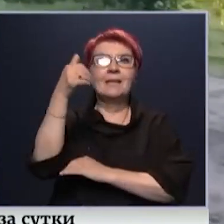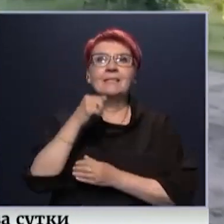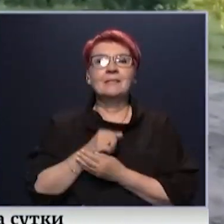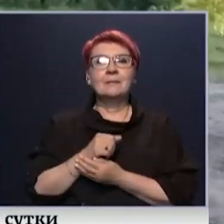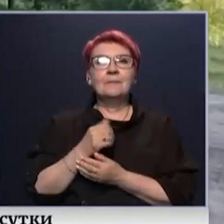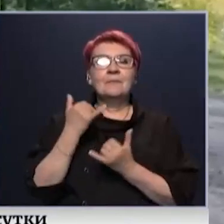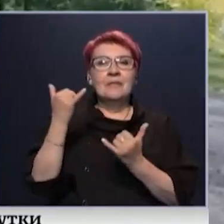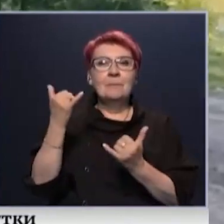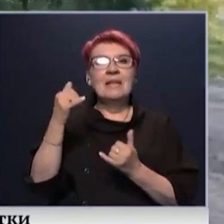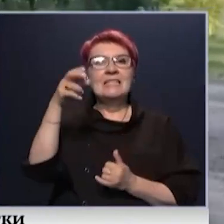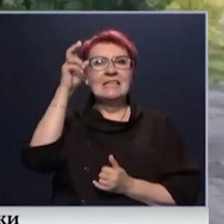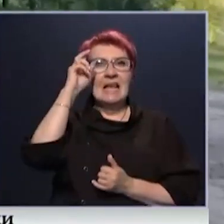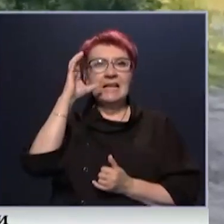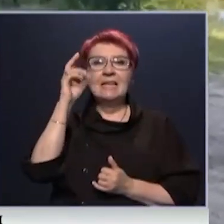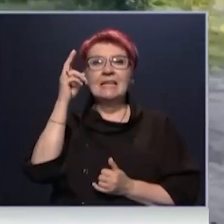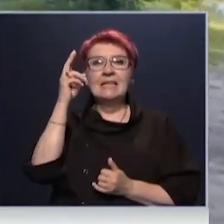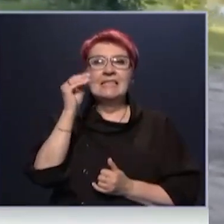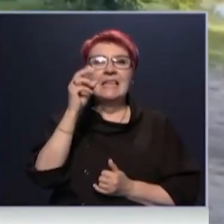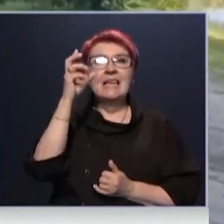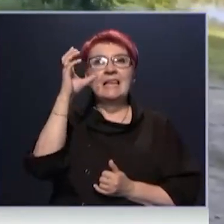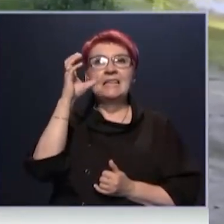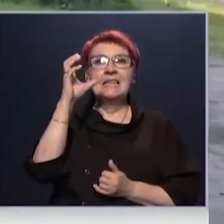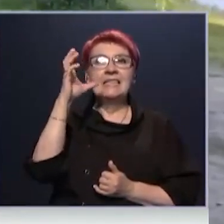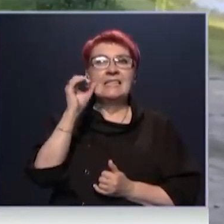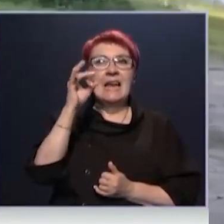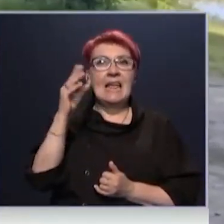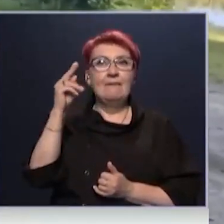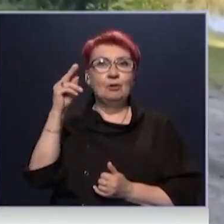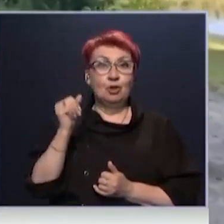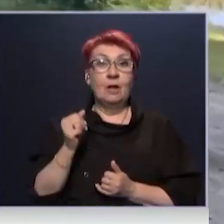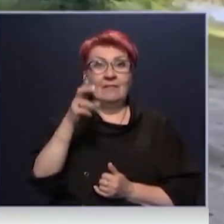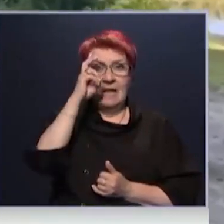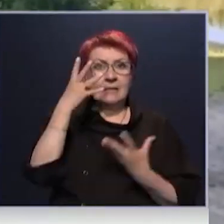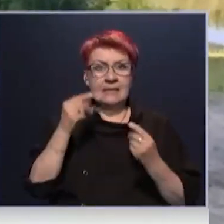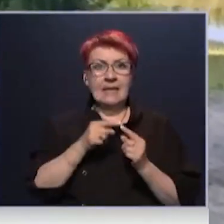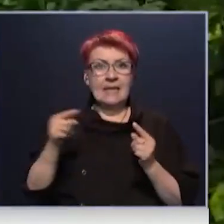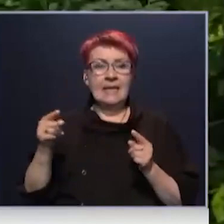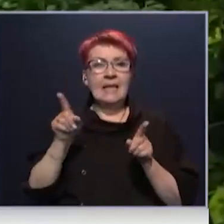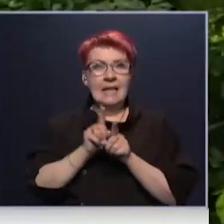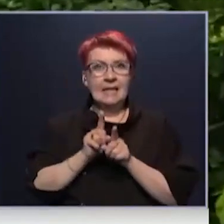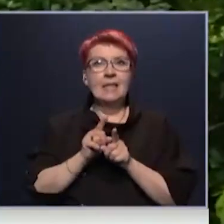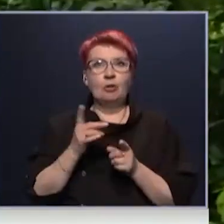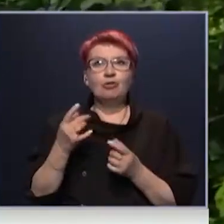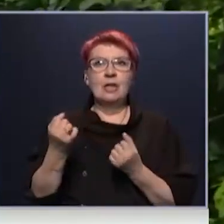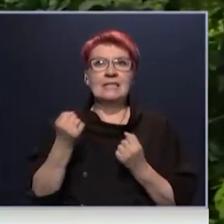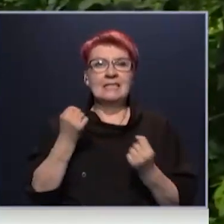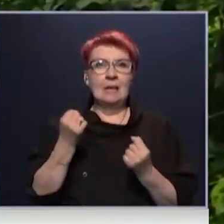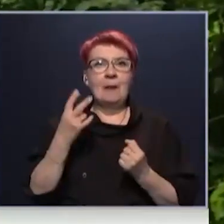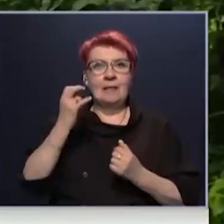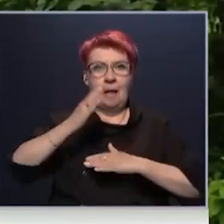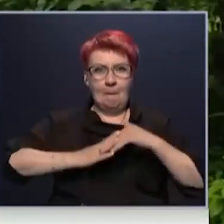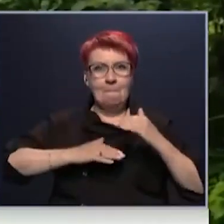цесаревича Алексея, которая пройдет вот уже буквально в июле, в царские дни. А также закрепляют на практике те